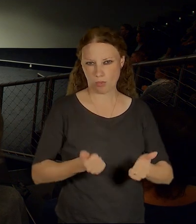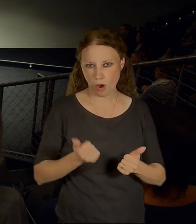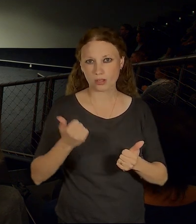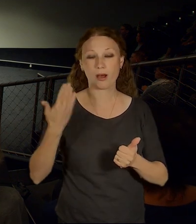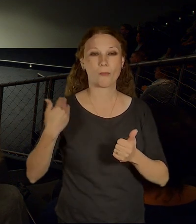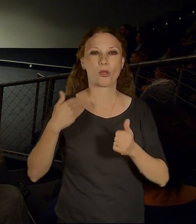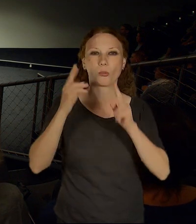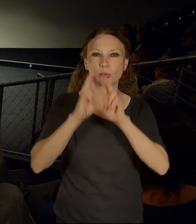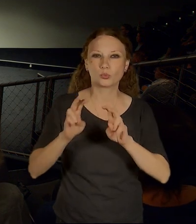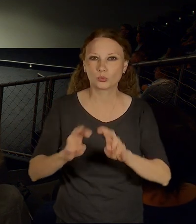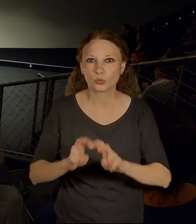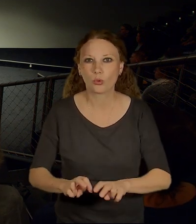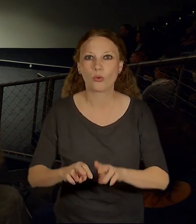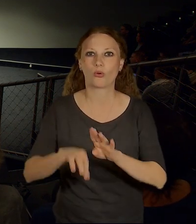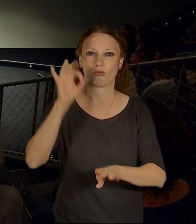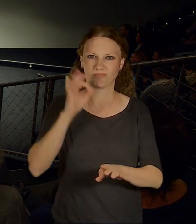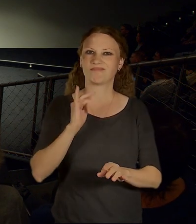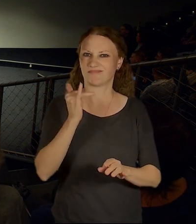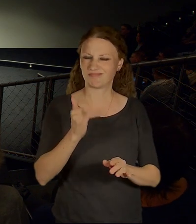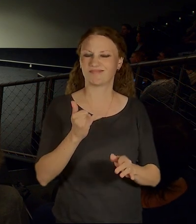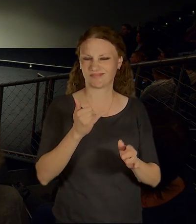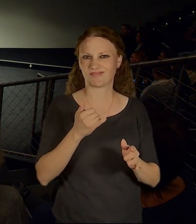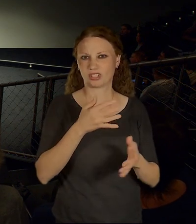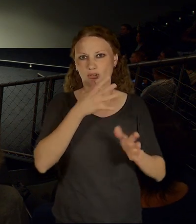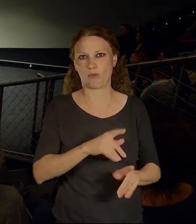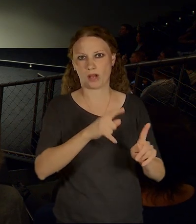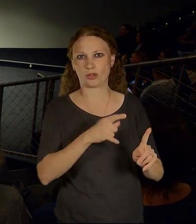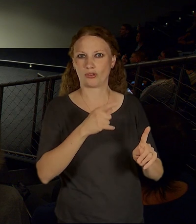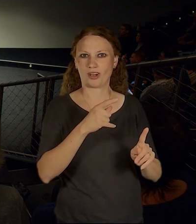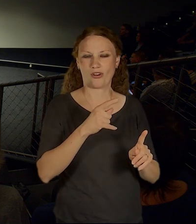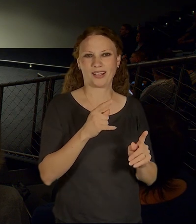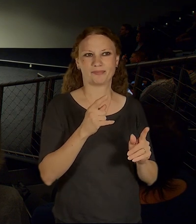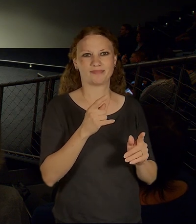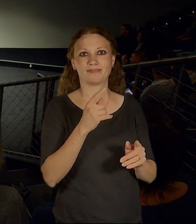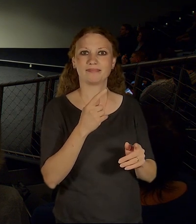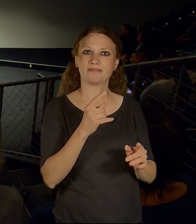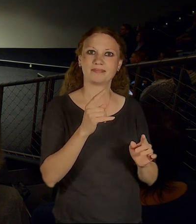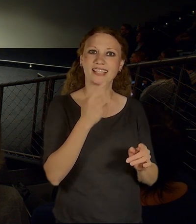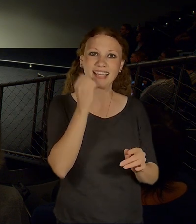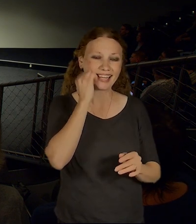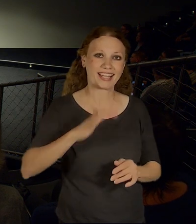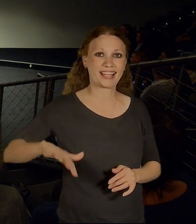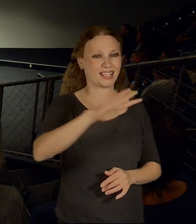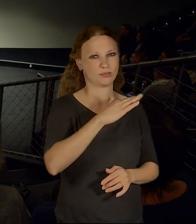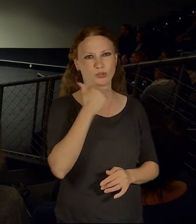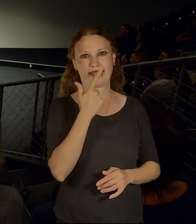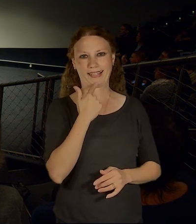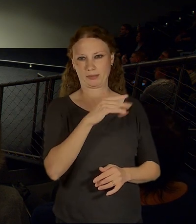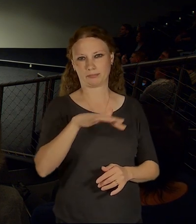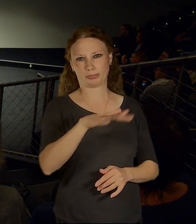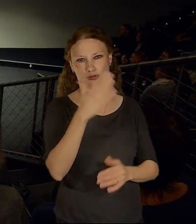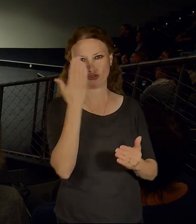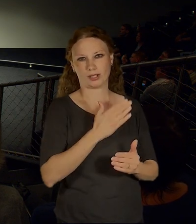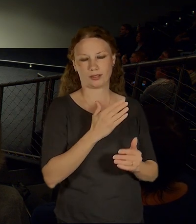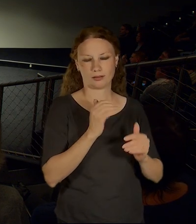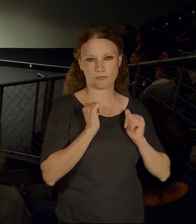rozvoje takových těch opravdu jako jednoduchých dotaznicích vycházel vždycky jako to nejméně oblíbené místo vůbec v Praze. Společně s hlavním